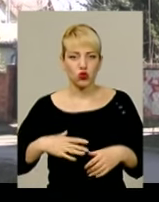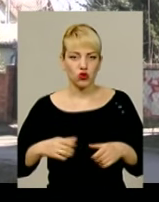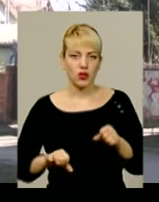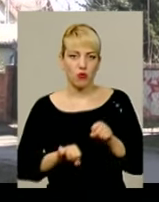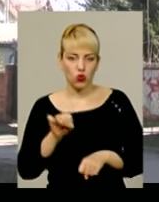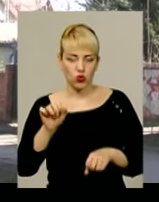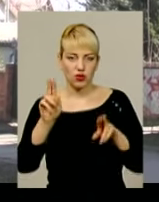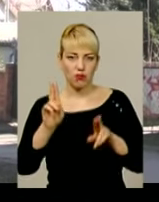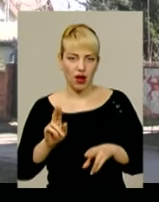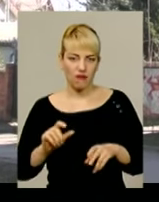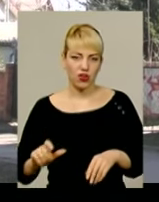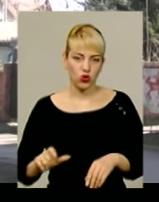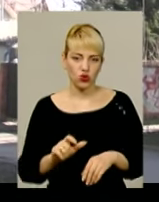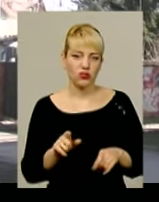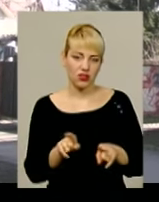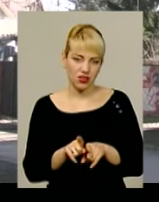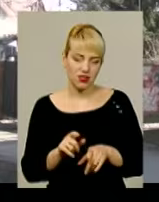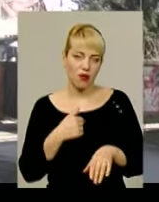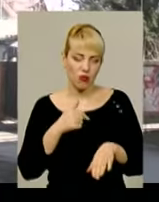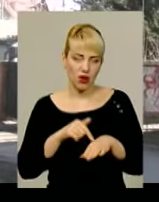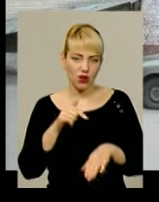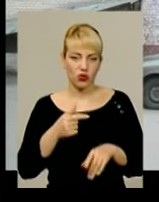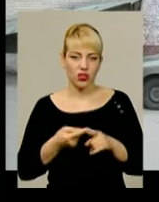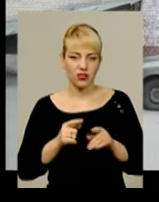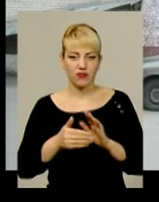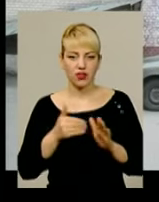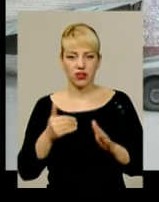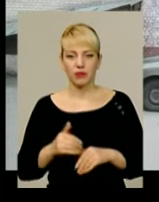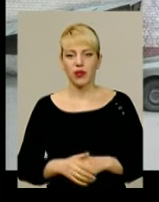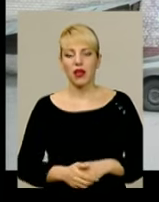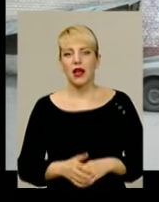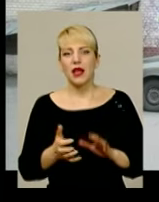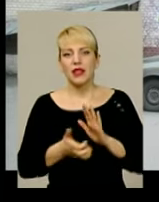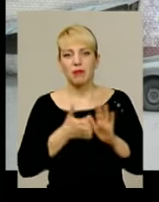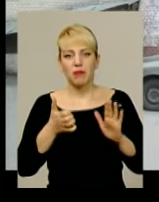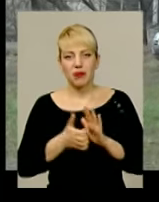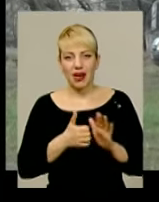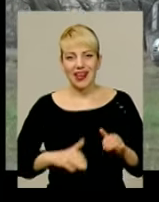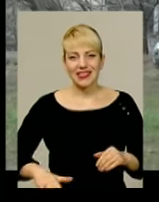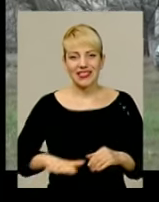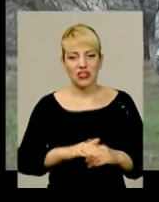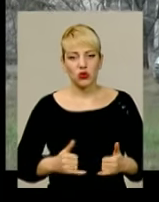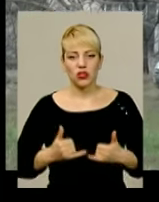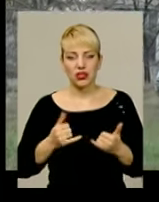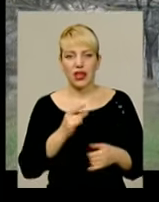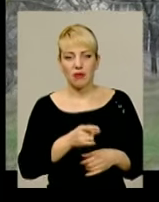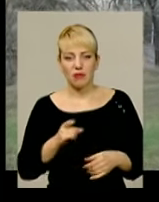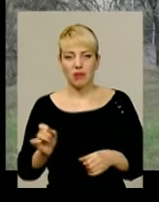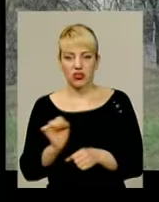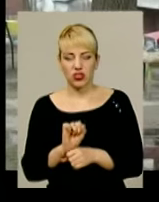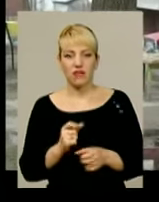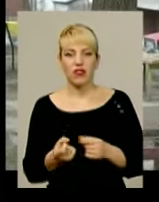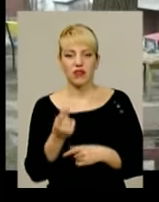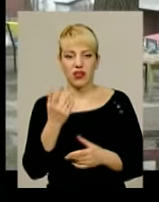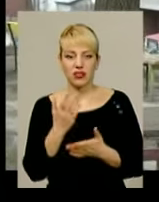тому мусимо і ми також реагувати на всі виклики. Попри брак паркувальних територій, виявляється, у Хмельницькому є